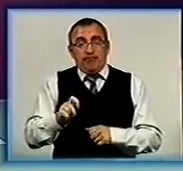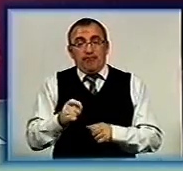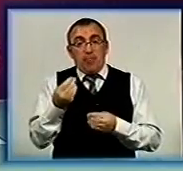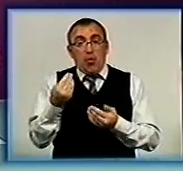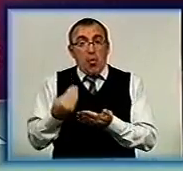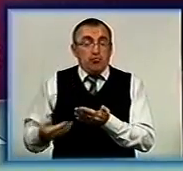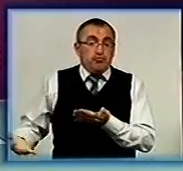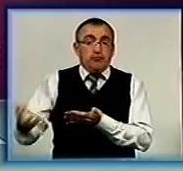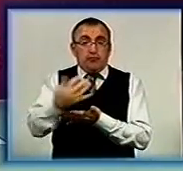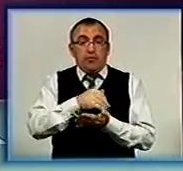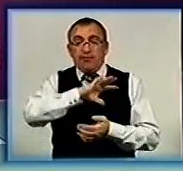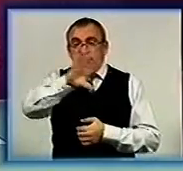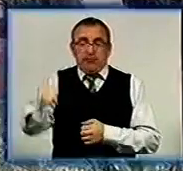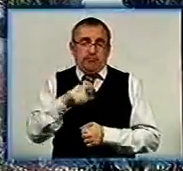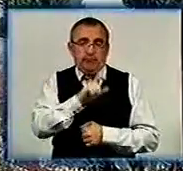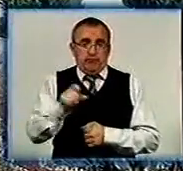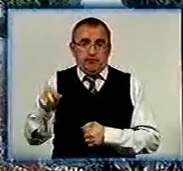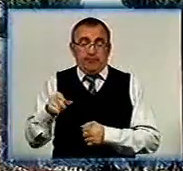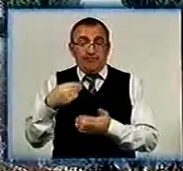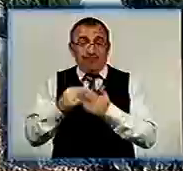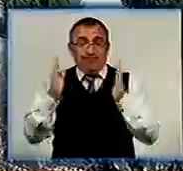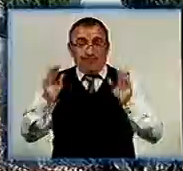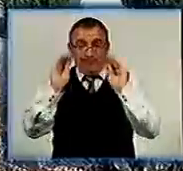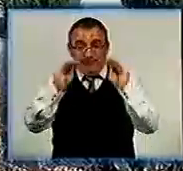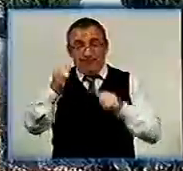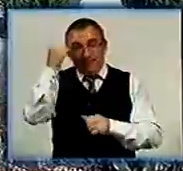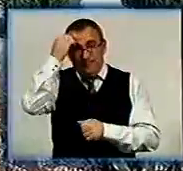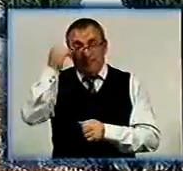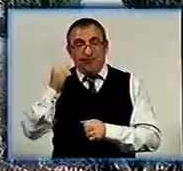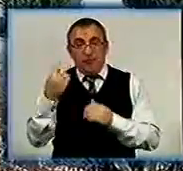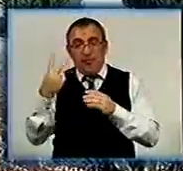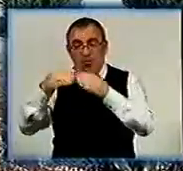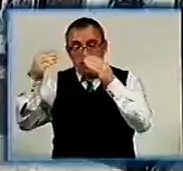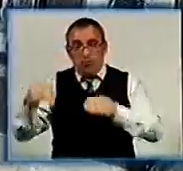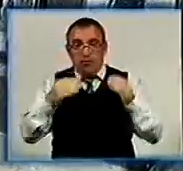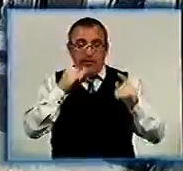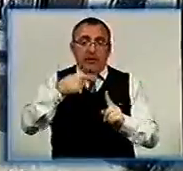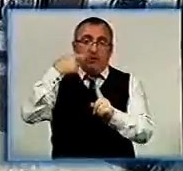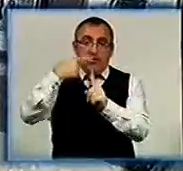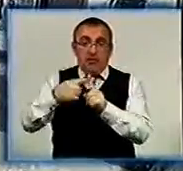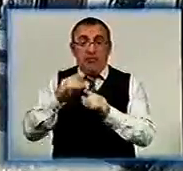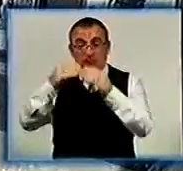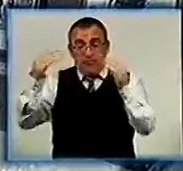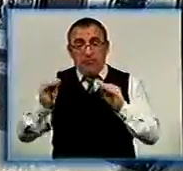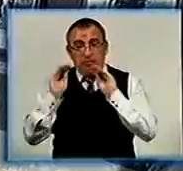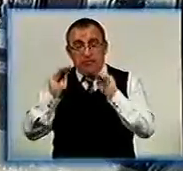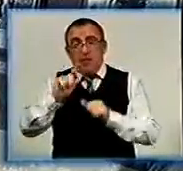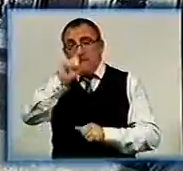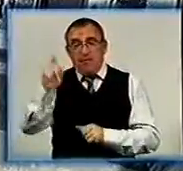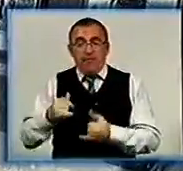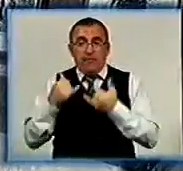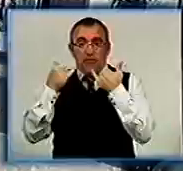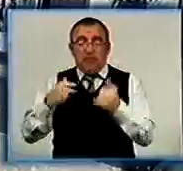на нього збирали усією громадою. Меморіальний комплекс складається із двох постаментів та Христа. На одному із постаментів викарбований вірш,